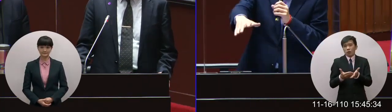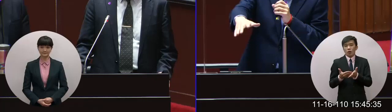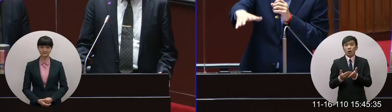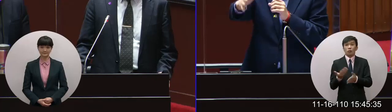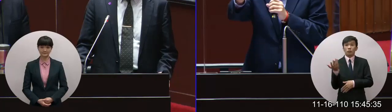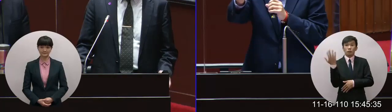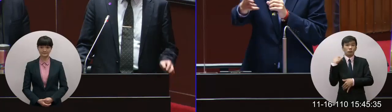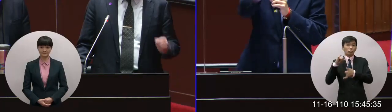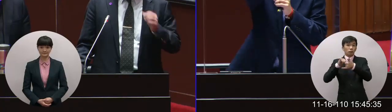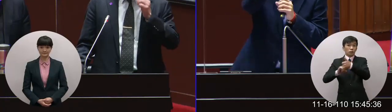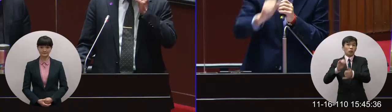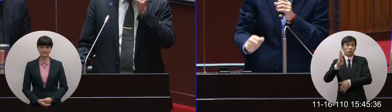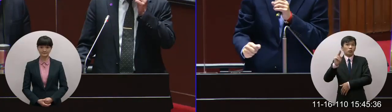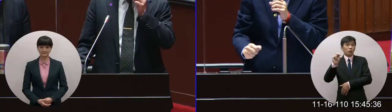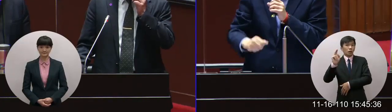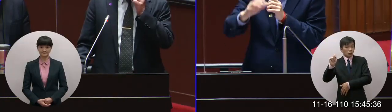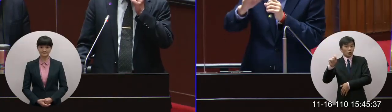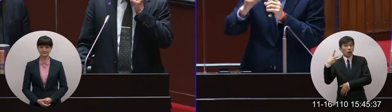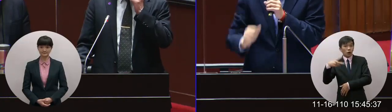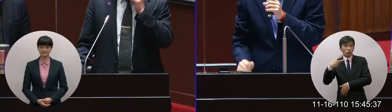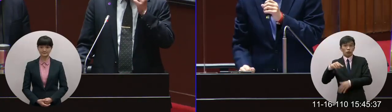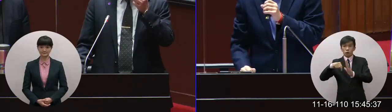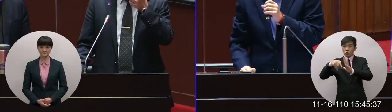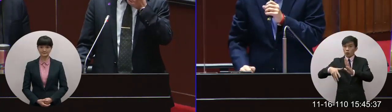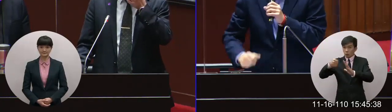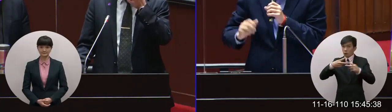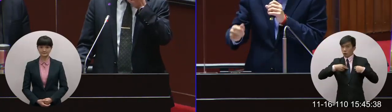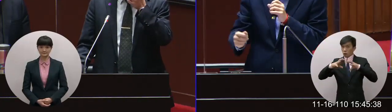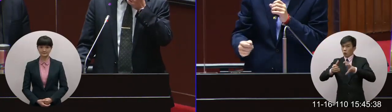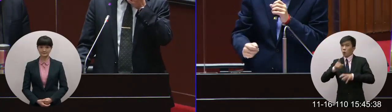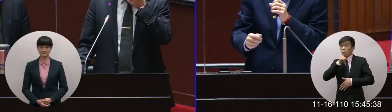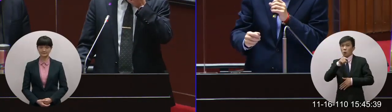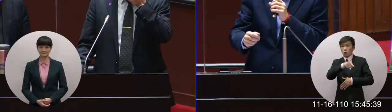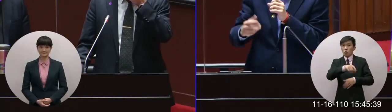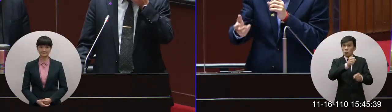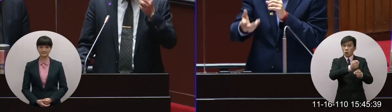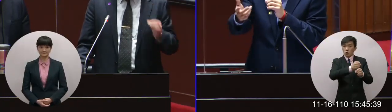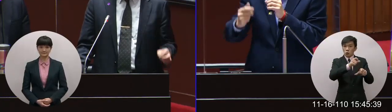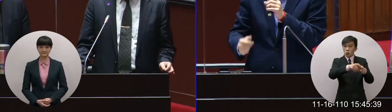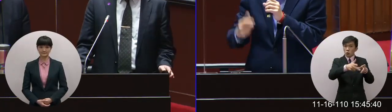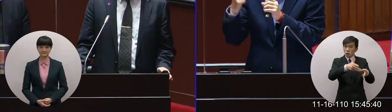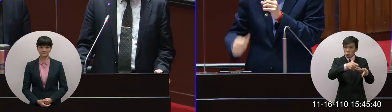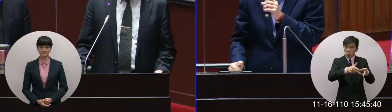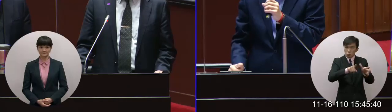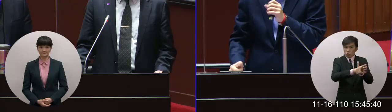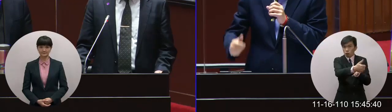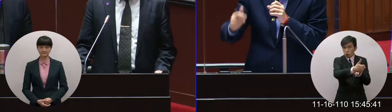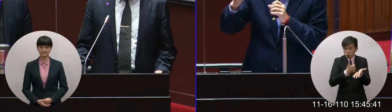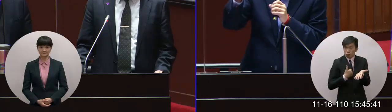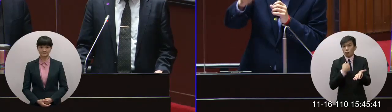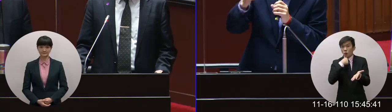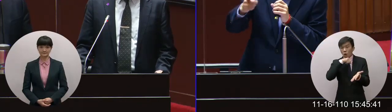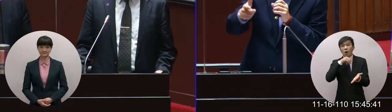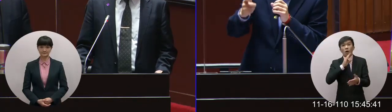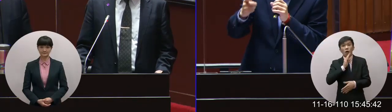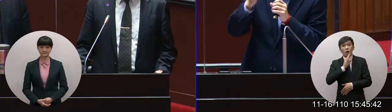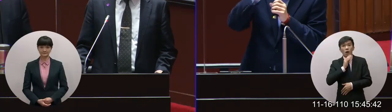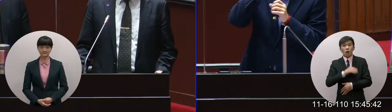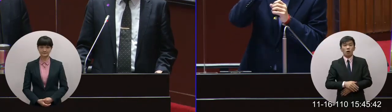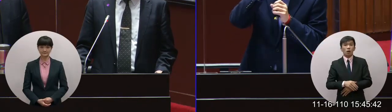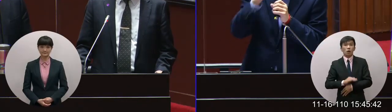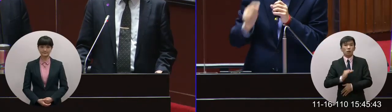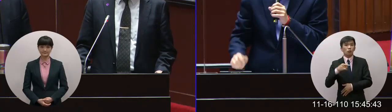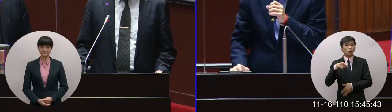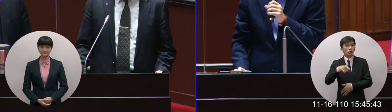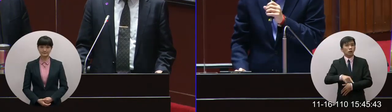包括你包括院長總統都有說產地直送那產地直送後面我們覺得他們也配合那這到底有沒有